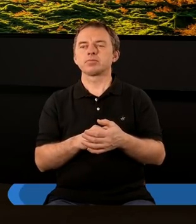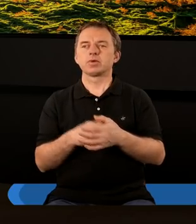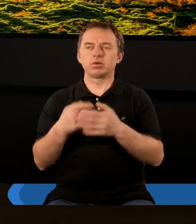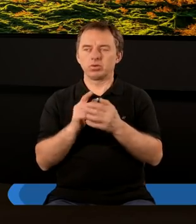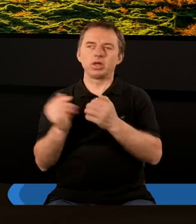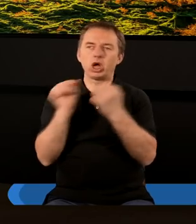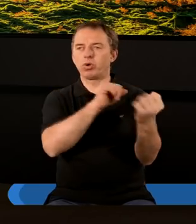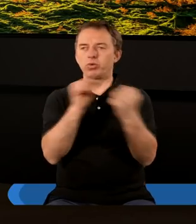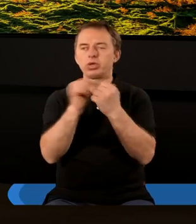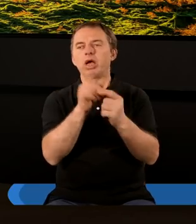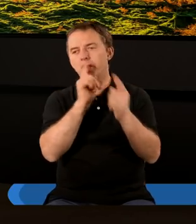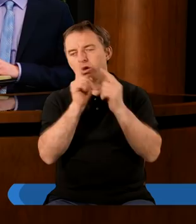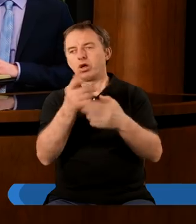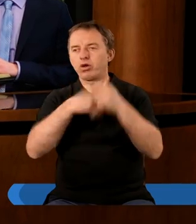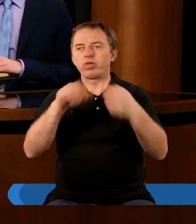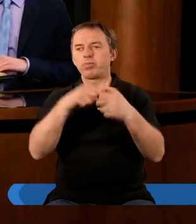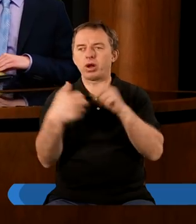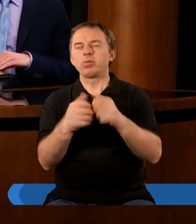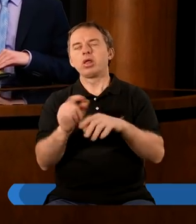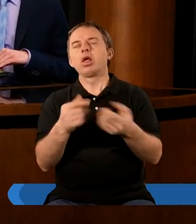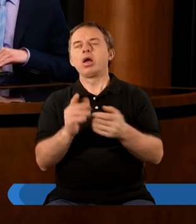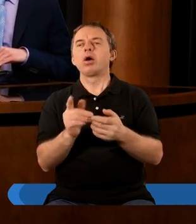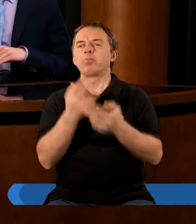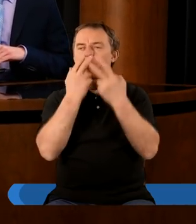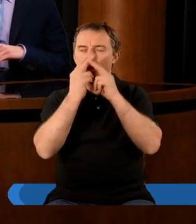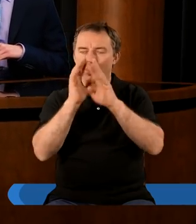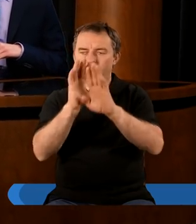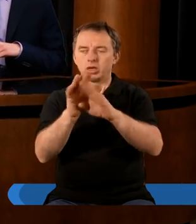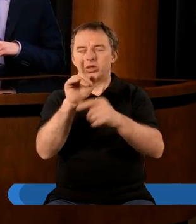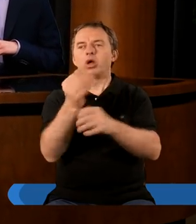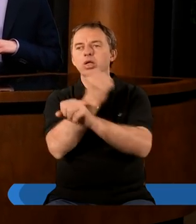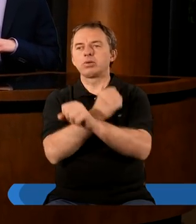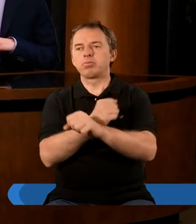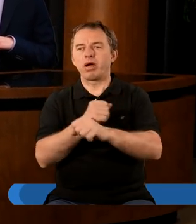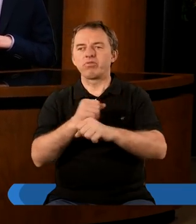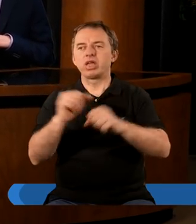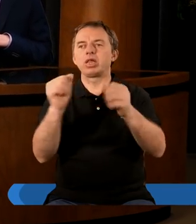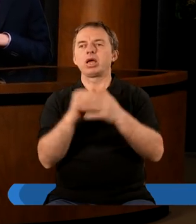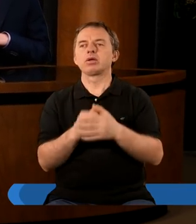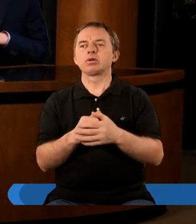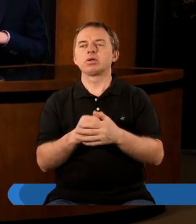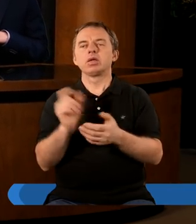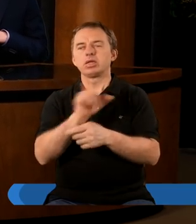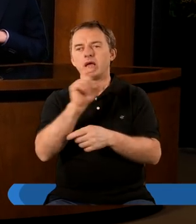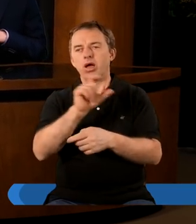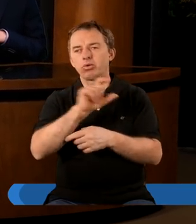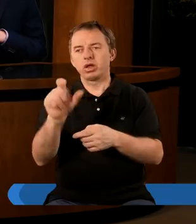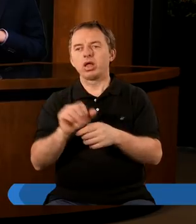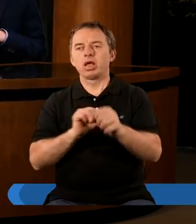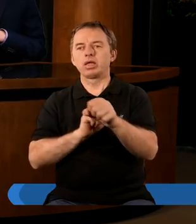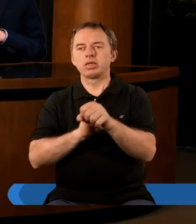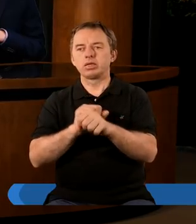mediuje, prawda? I co jest istotne, On pokazuje, że to zbawienie cały czas